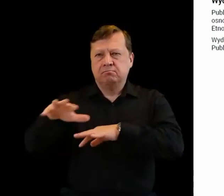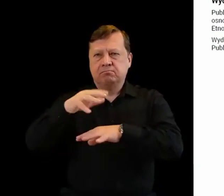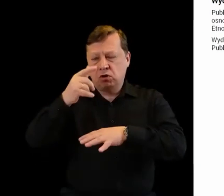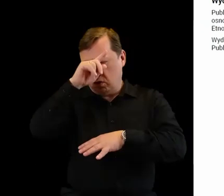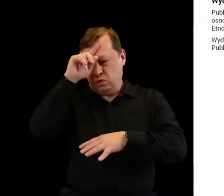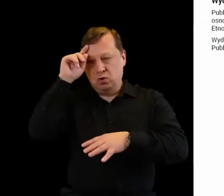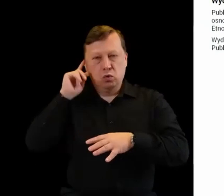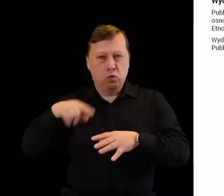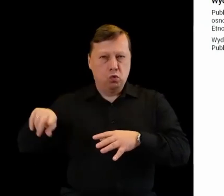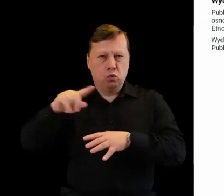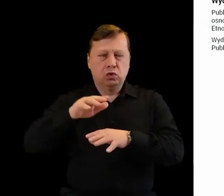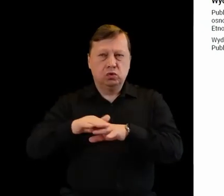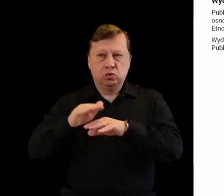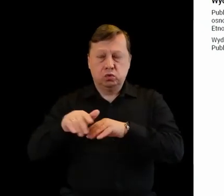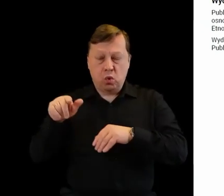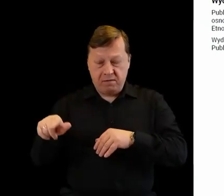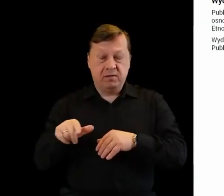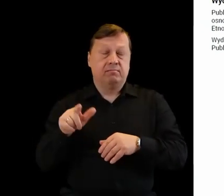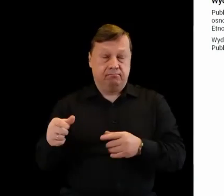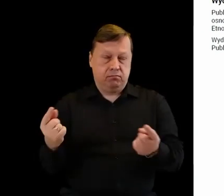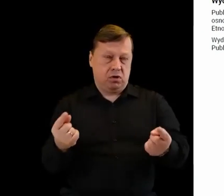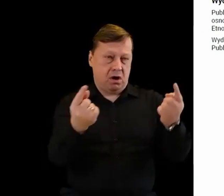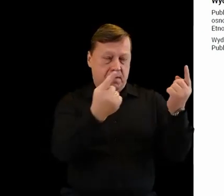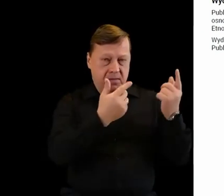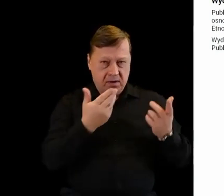Pepłowska znana, nagrodzona.